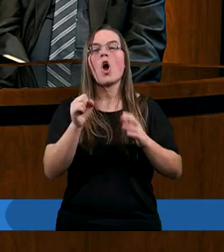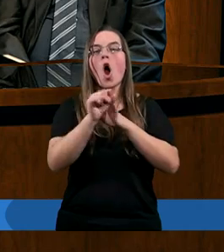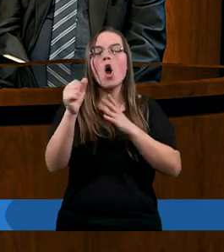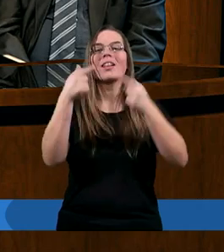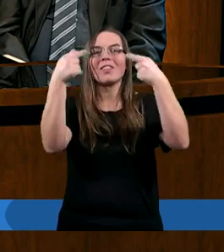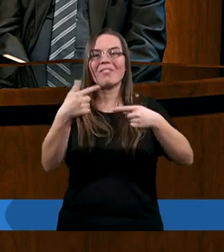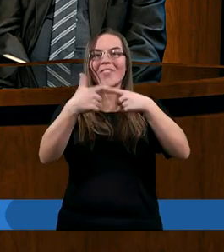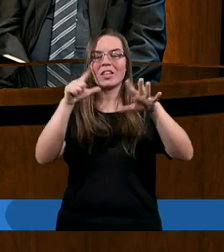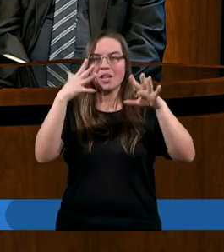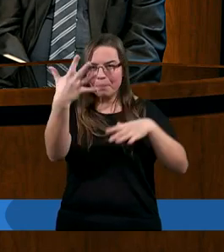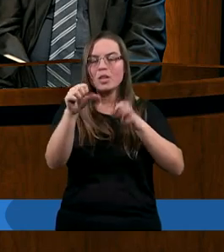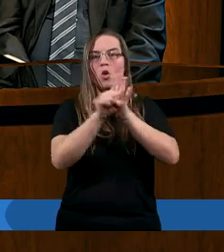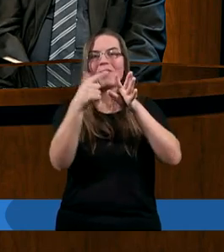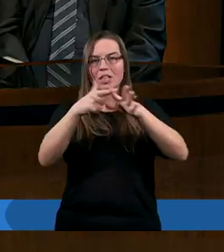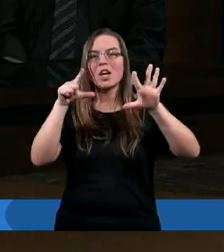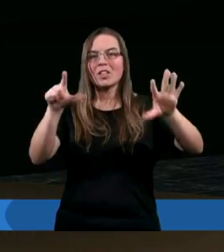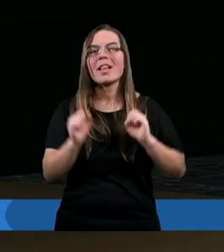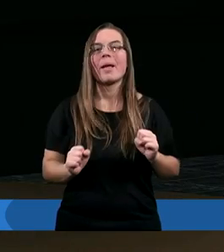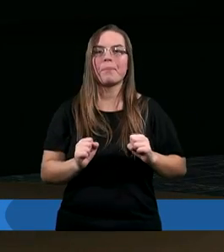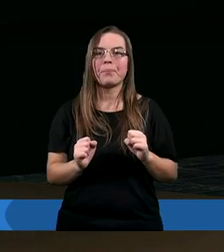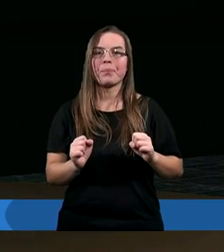Od dwadzieścia pięć do dwadzieścia siedem.